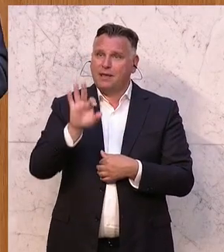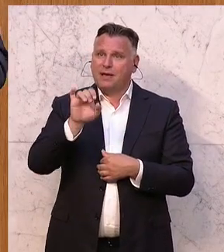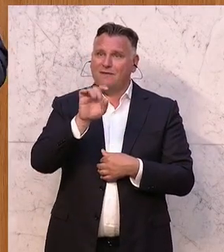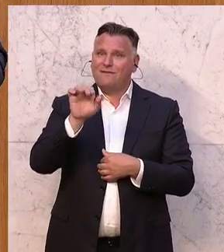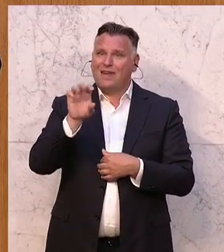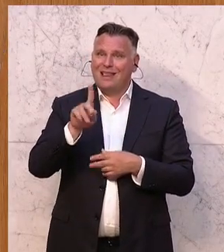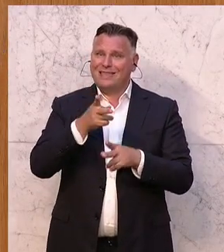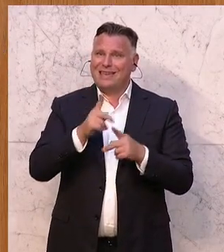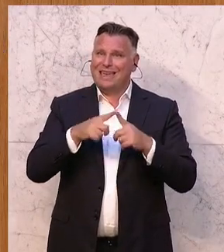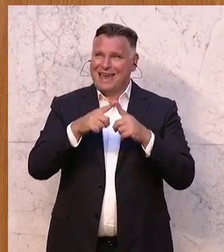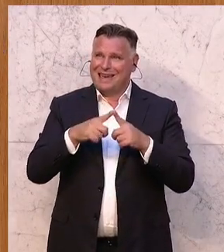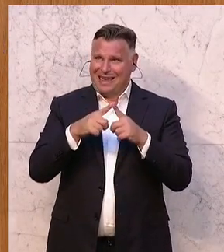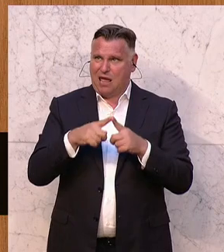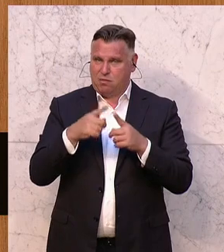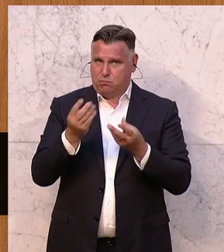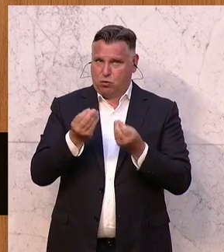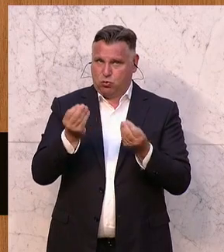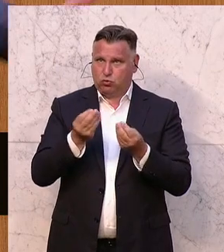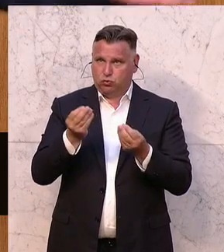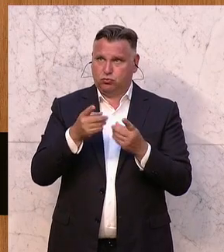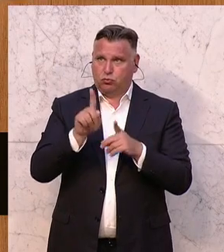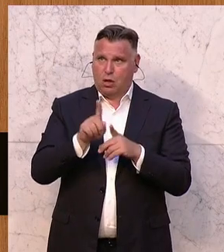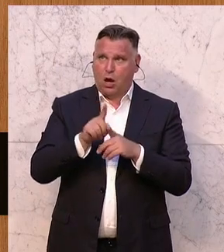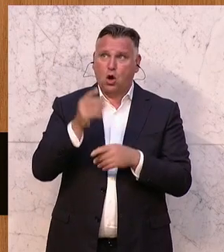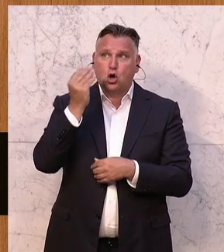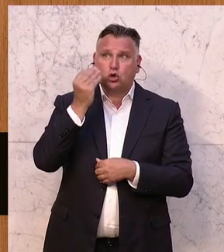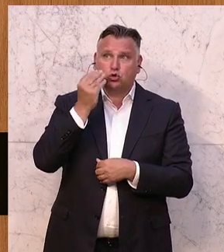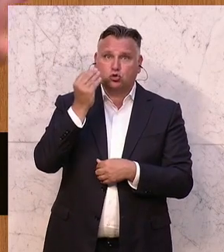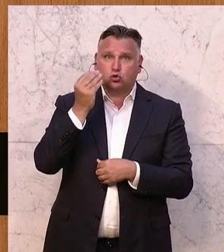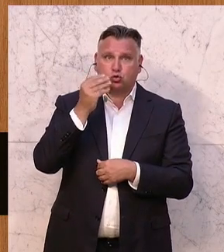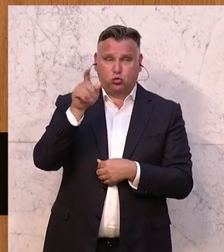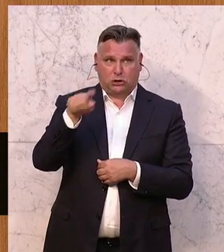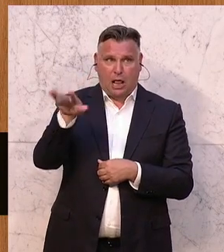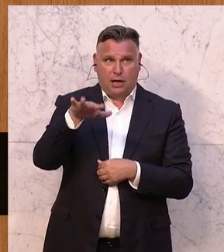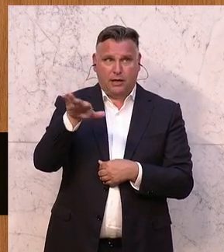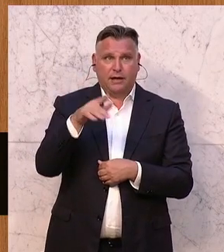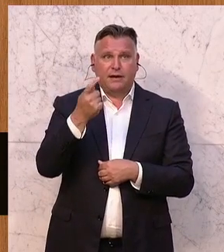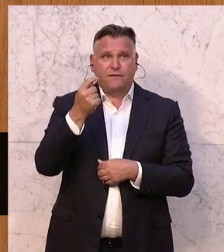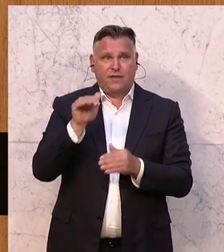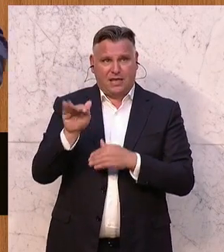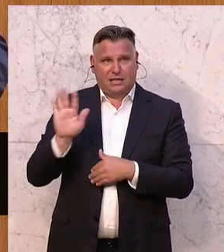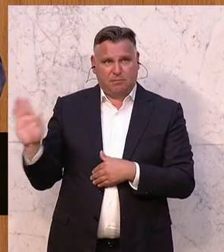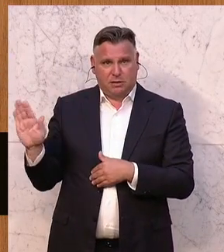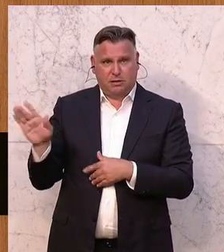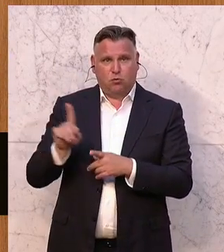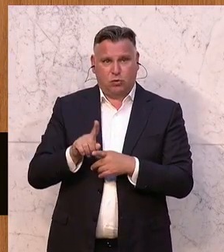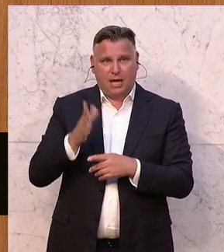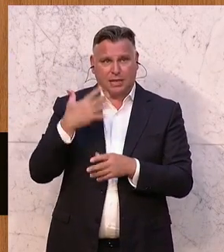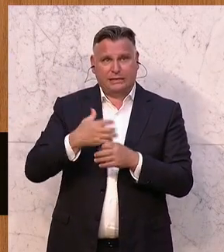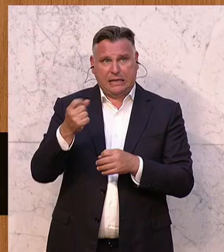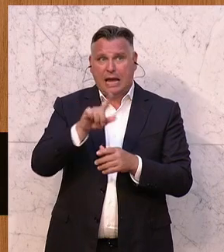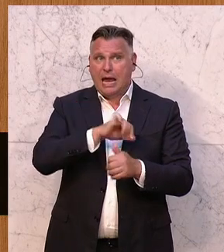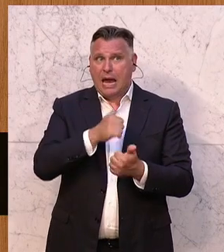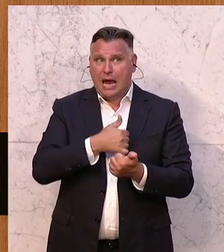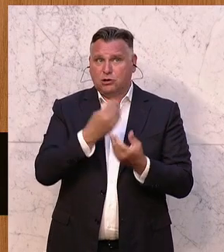darf ich auch recht herzlich begrüßen. Die Schüler natürlich von Herrn Lonsmann, von unserem Finanzminister und von Norbert Sieger. Ein recht